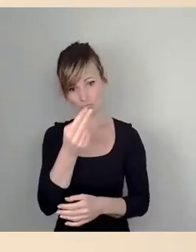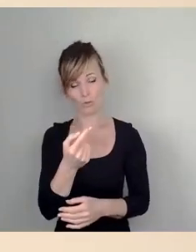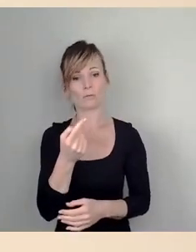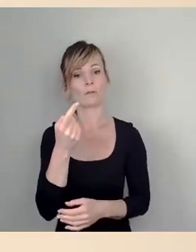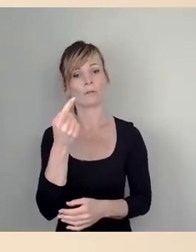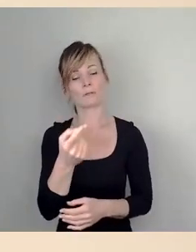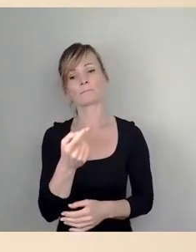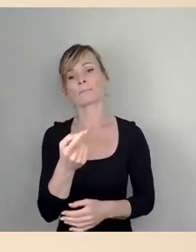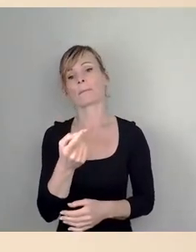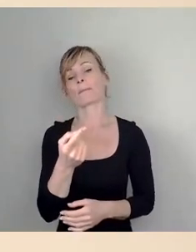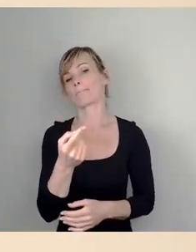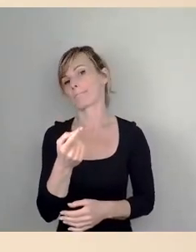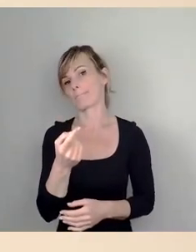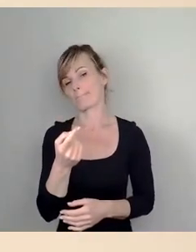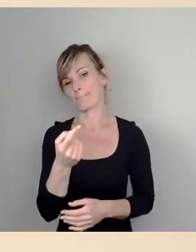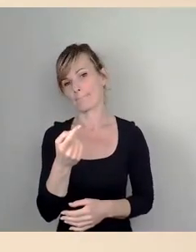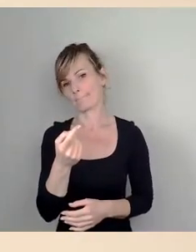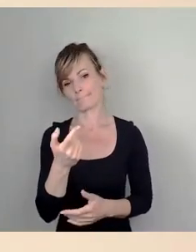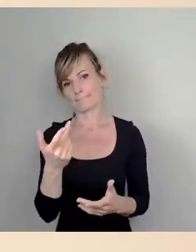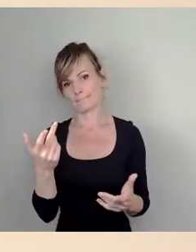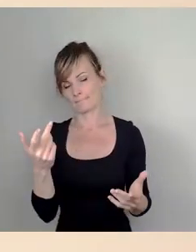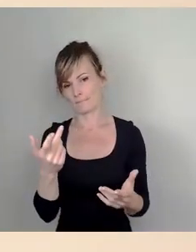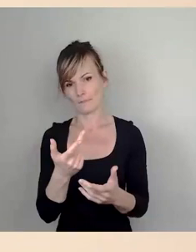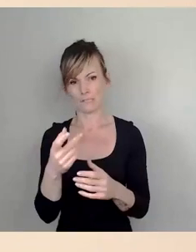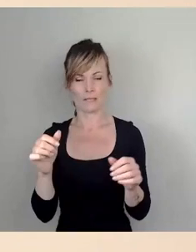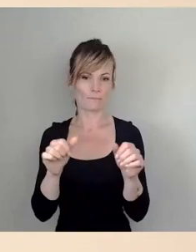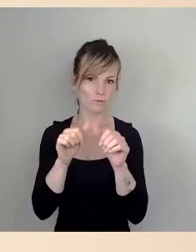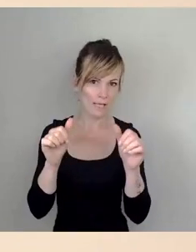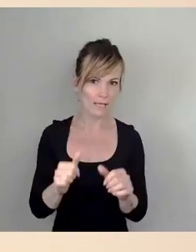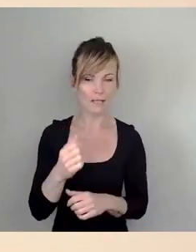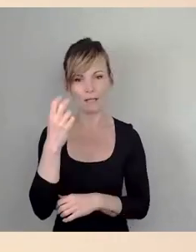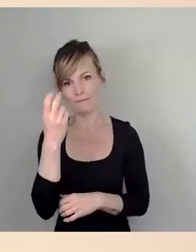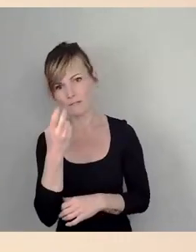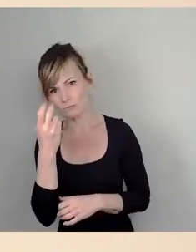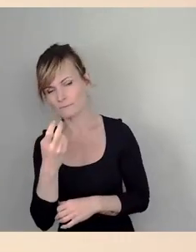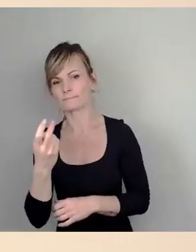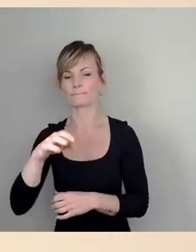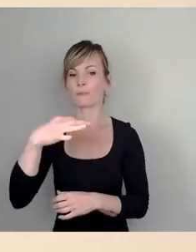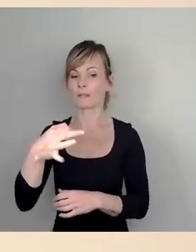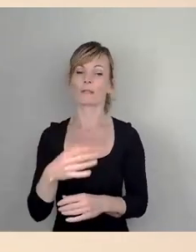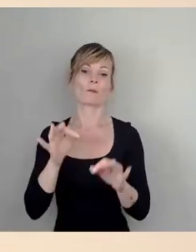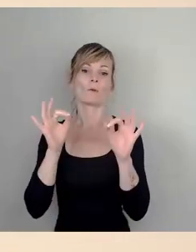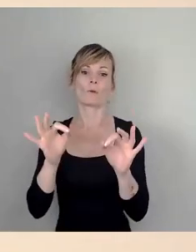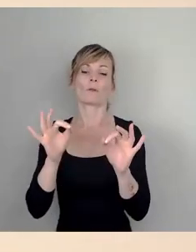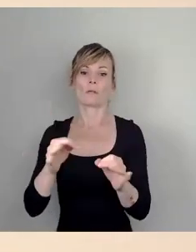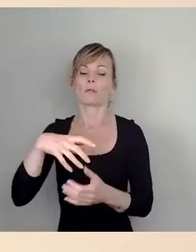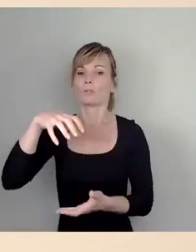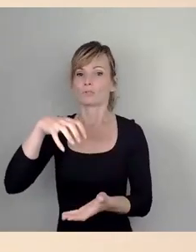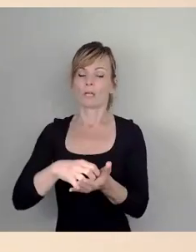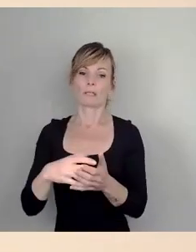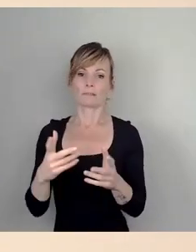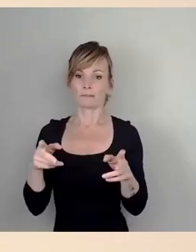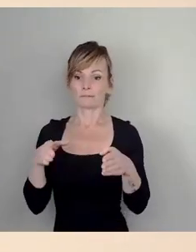einzelnen Modellversuchen, einzelnen konkreten Straßenzügen eventuell